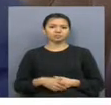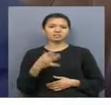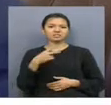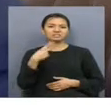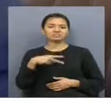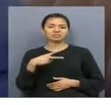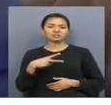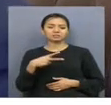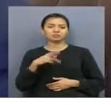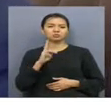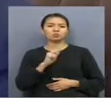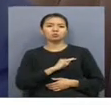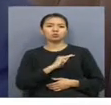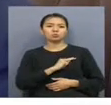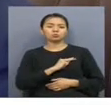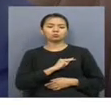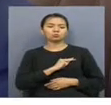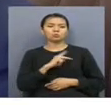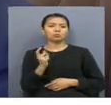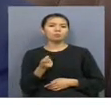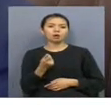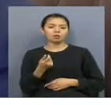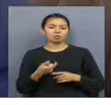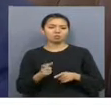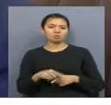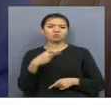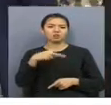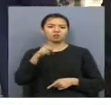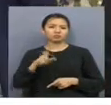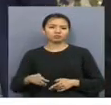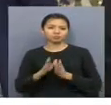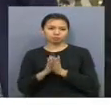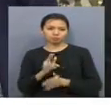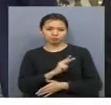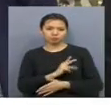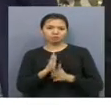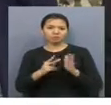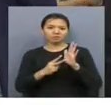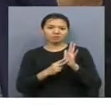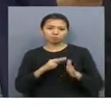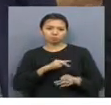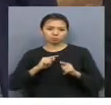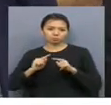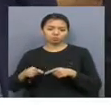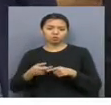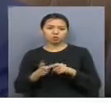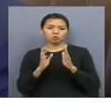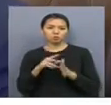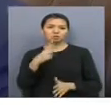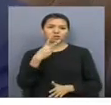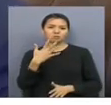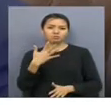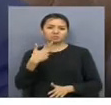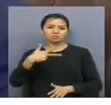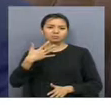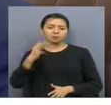Бізде жұмысқа орналасықандар өте аз жұмыс сұраған 20 адамның жете ұғана қызмет жасауды. Бұл 35 пайыз ғана. Қалғандары